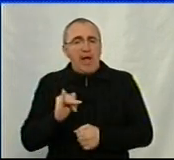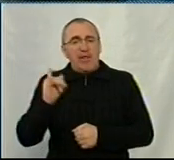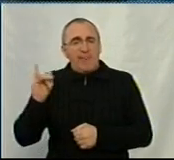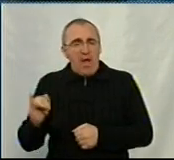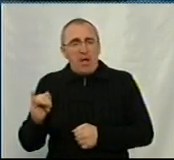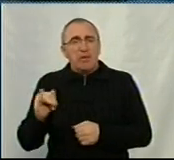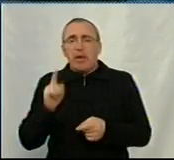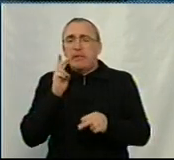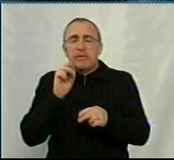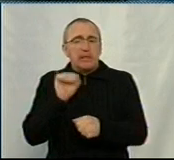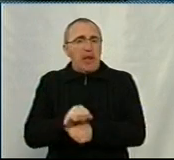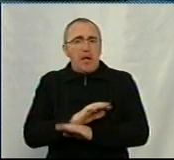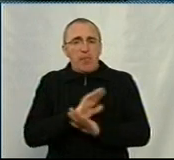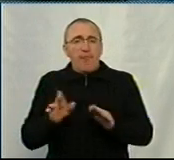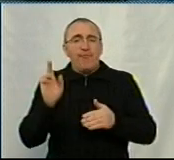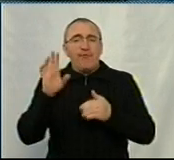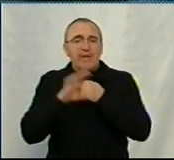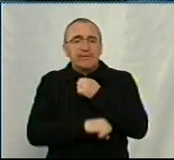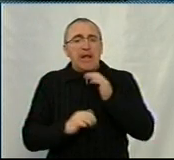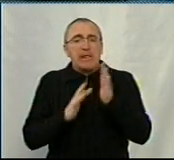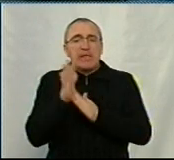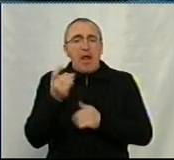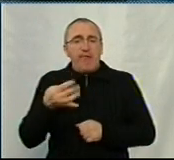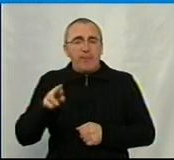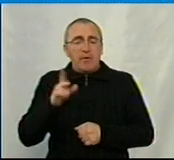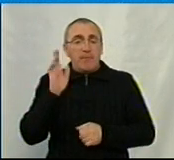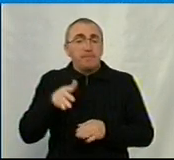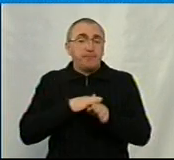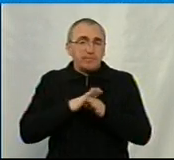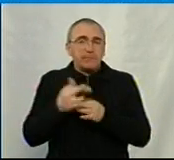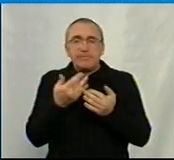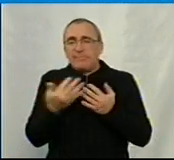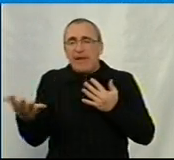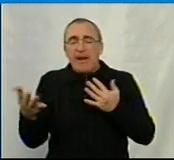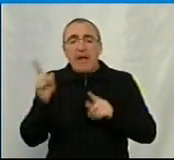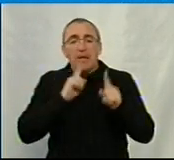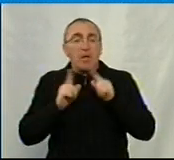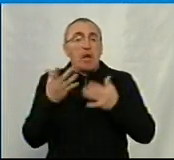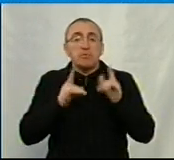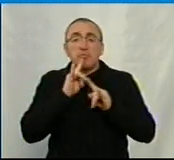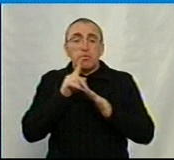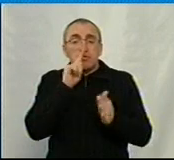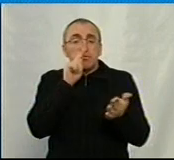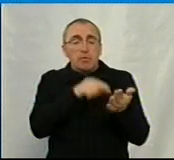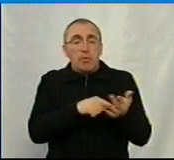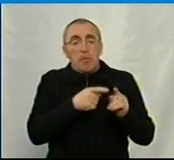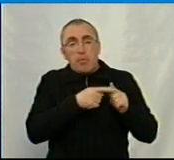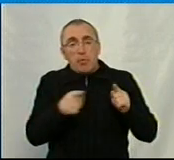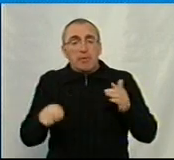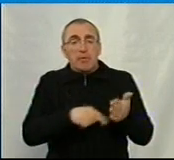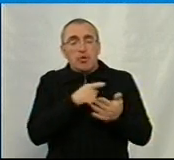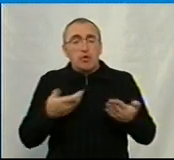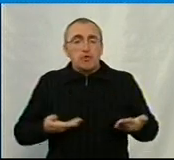що це не припиниться в кінці травня, ймовірно, і ви можете провести кілька сесій. І якщо не будете чіпати поточних питань